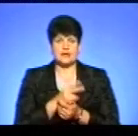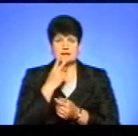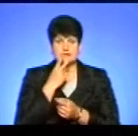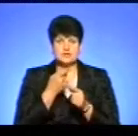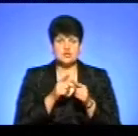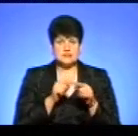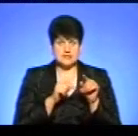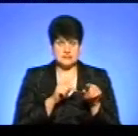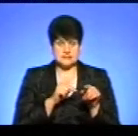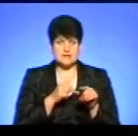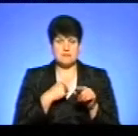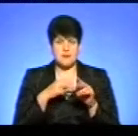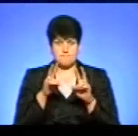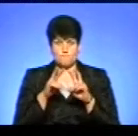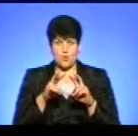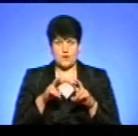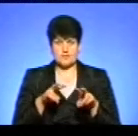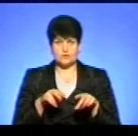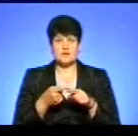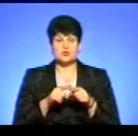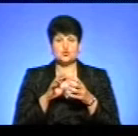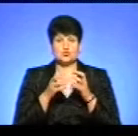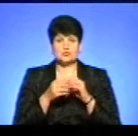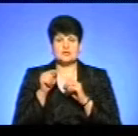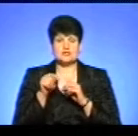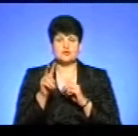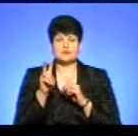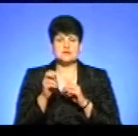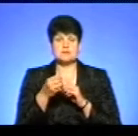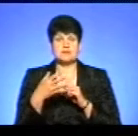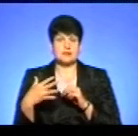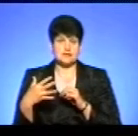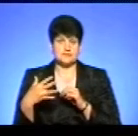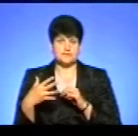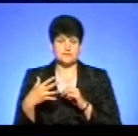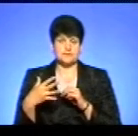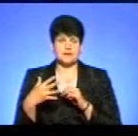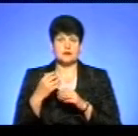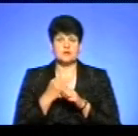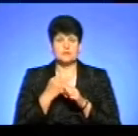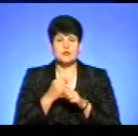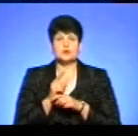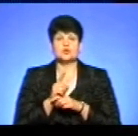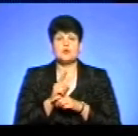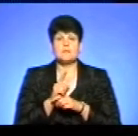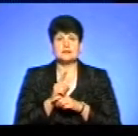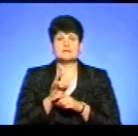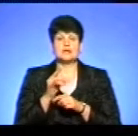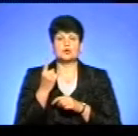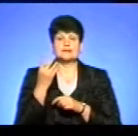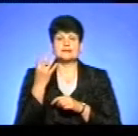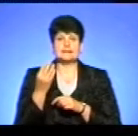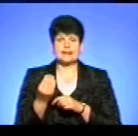цього, ми проаналізували оцю суму 1215 і вивели норматив на день,